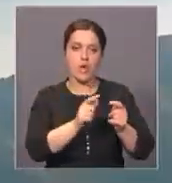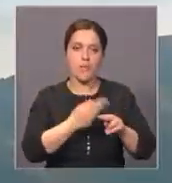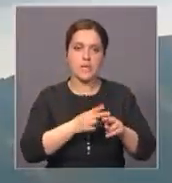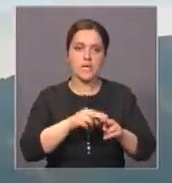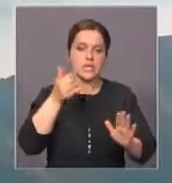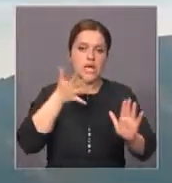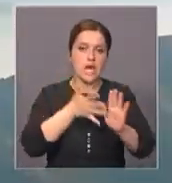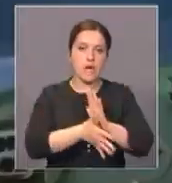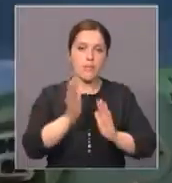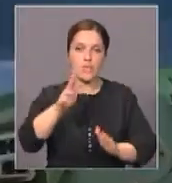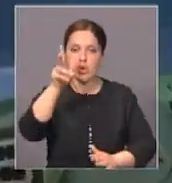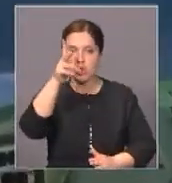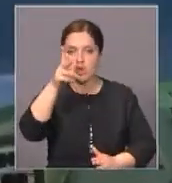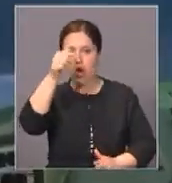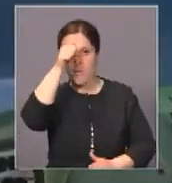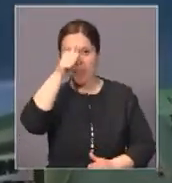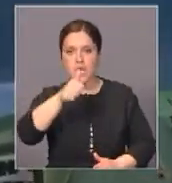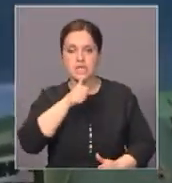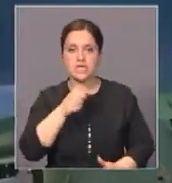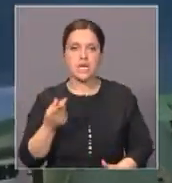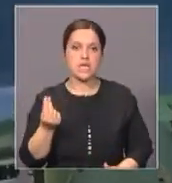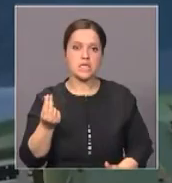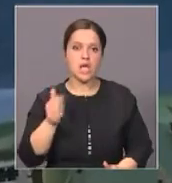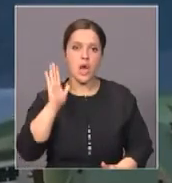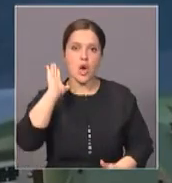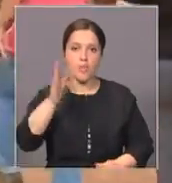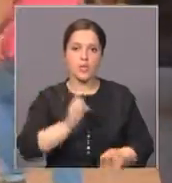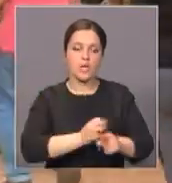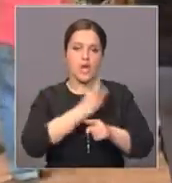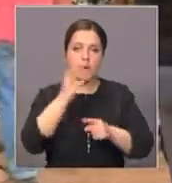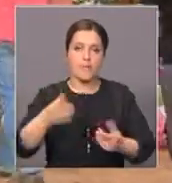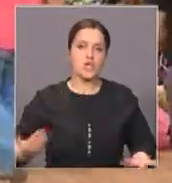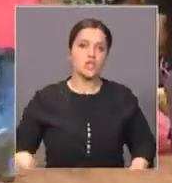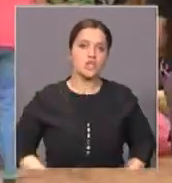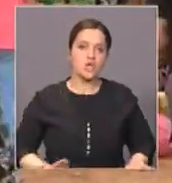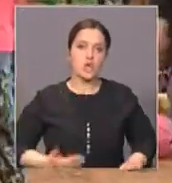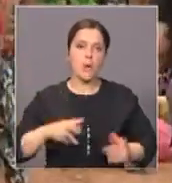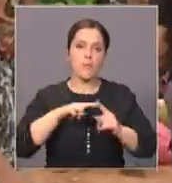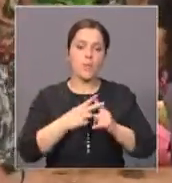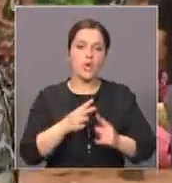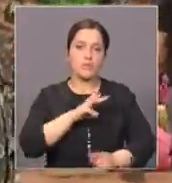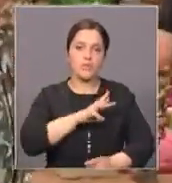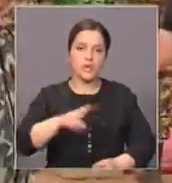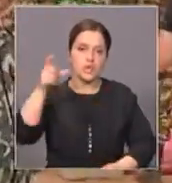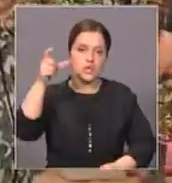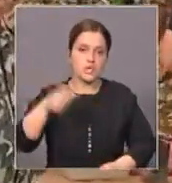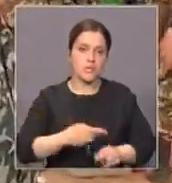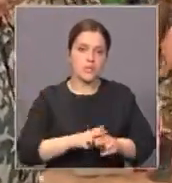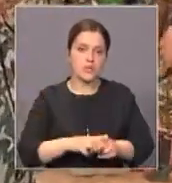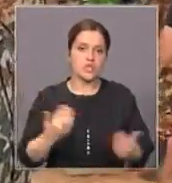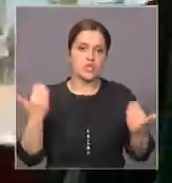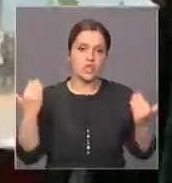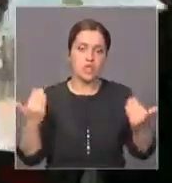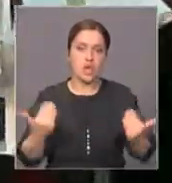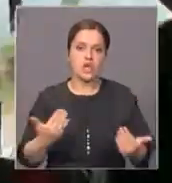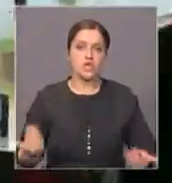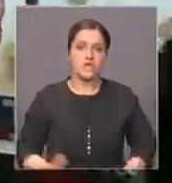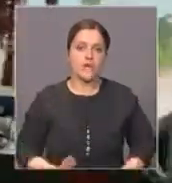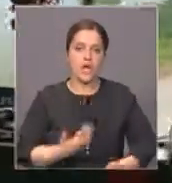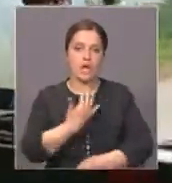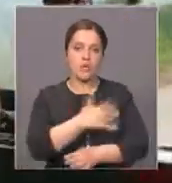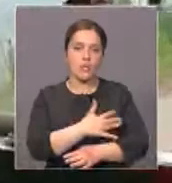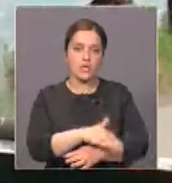расходоваться на протяжении трех месяцев. Деньги пойдут на обеспечение жильем полумиллиона человек, которые сейчас вынуждены